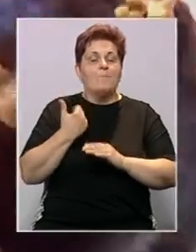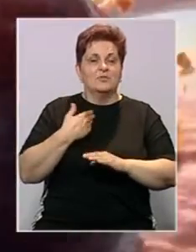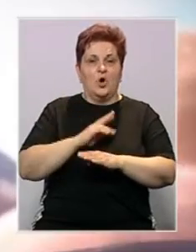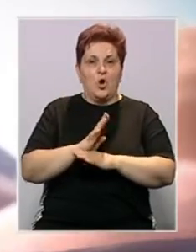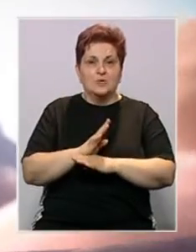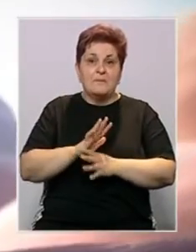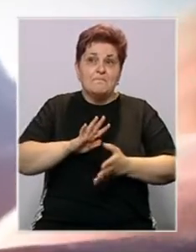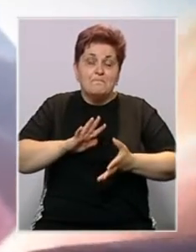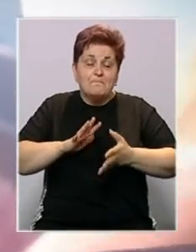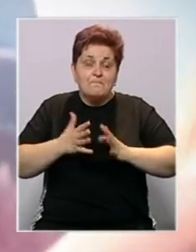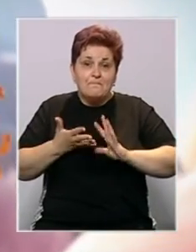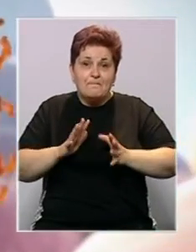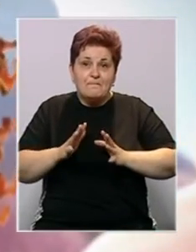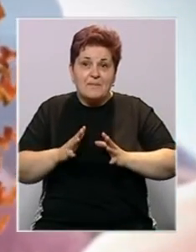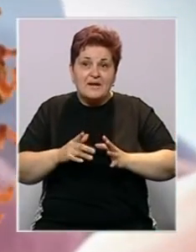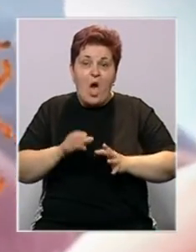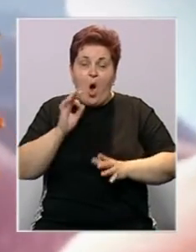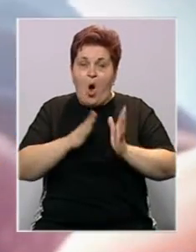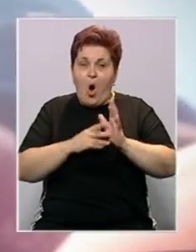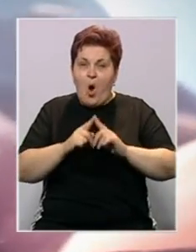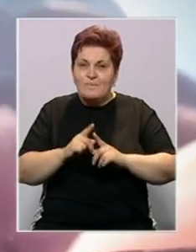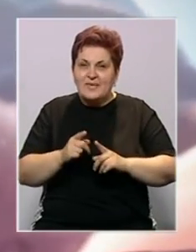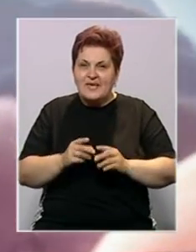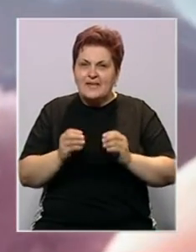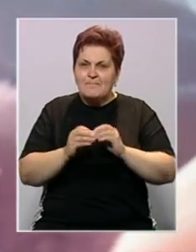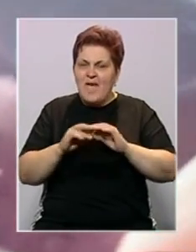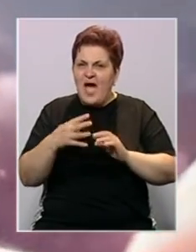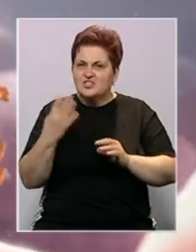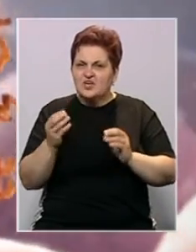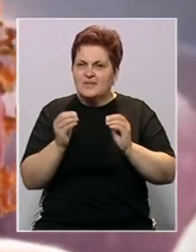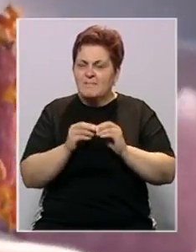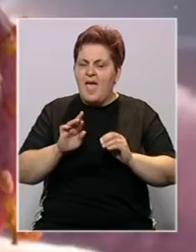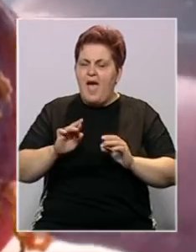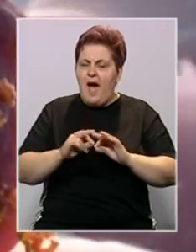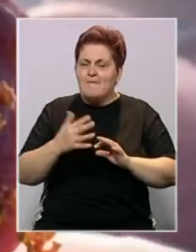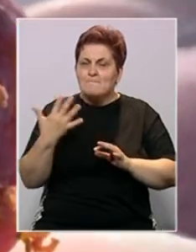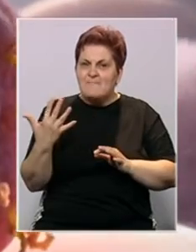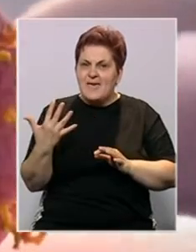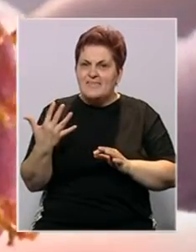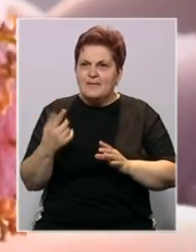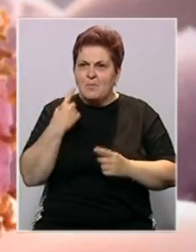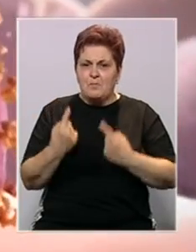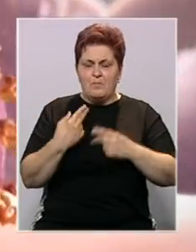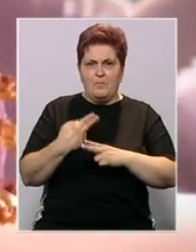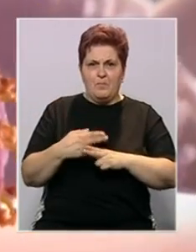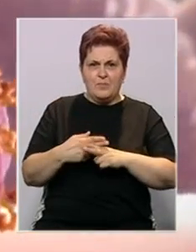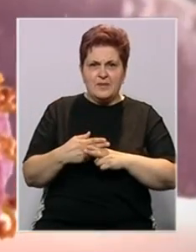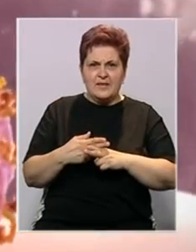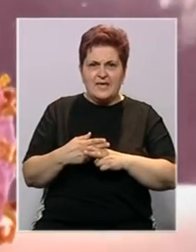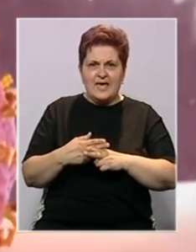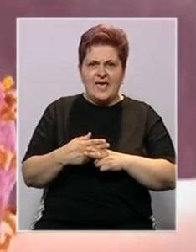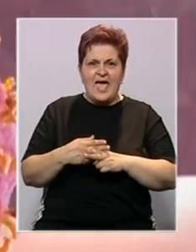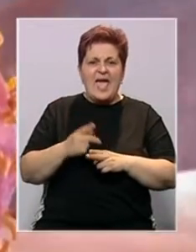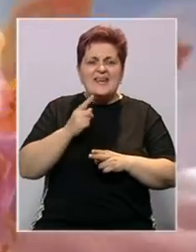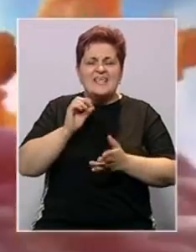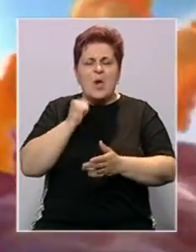Pretpostavlja se da su dominantni omikron sojevi BA4 i BA5 s obzirom na simptome. Sekvencioniranje